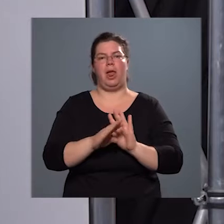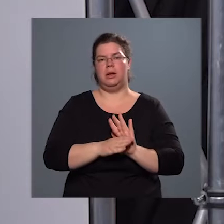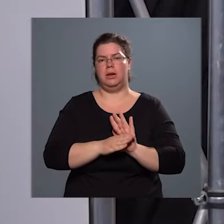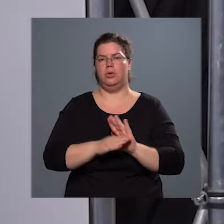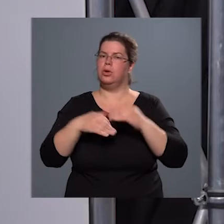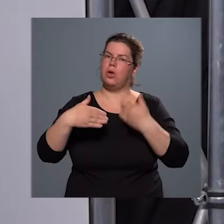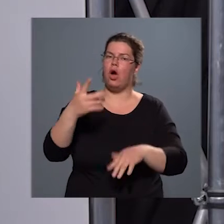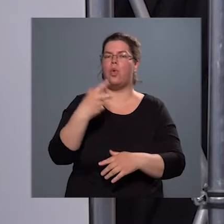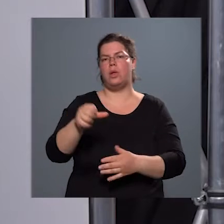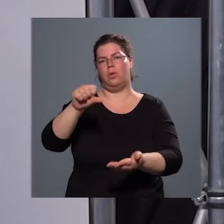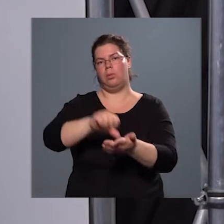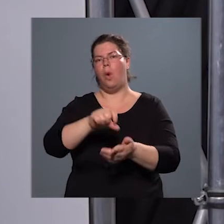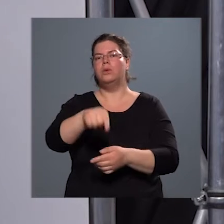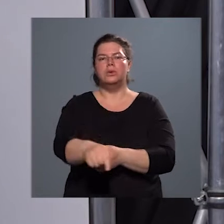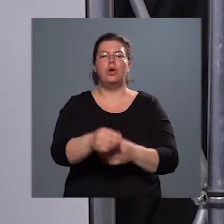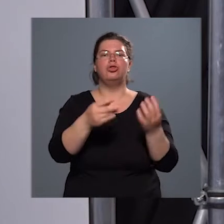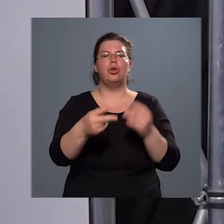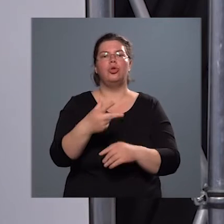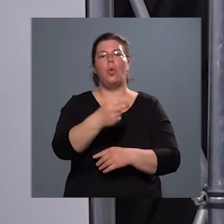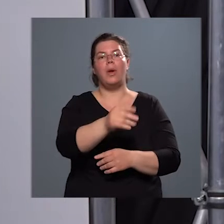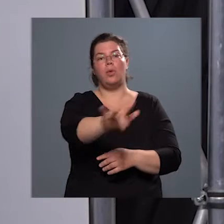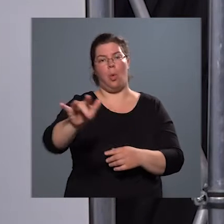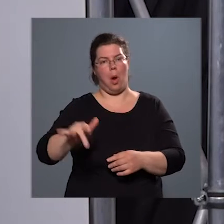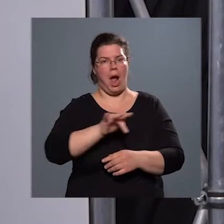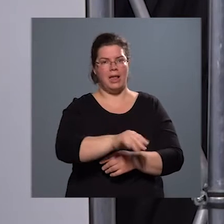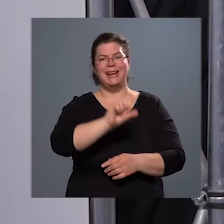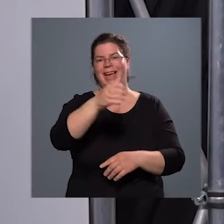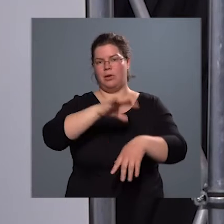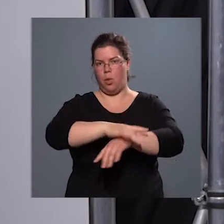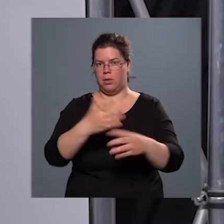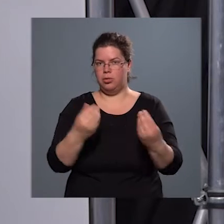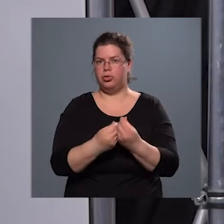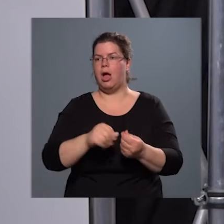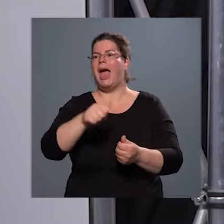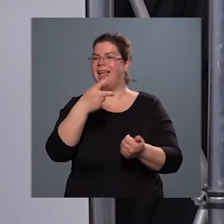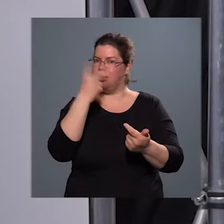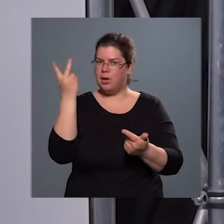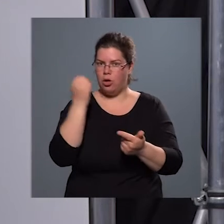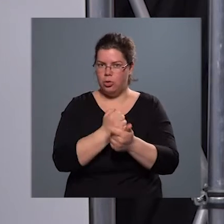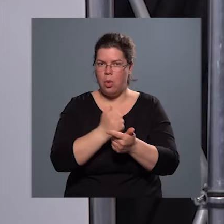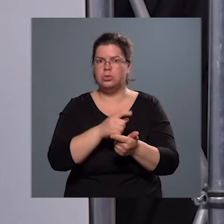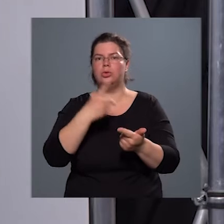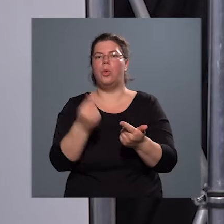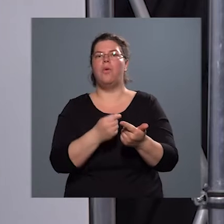oltópontunkon kialakított sok-sok oltóhelyen egy orvossal, egy szakdolgozóval és egy